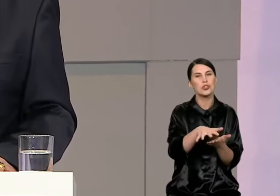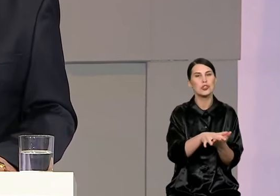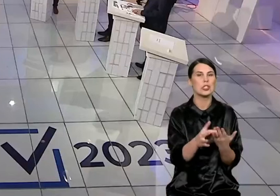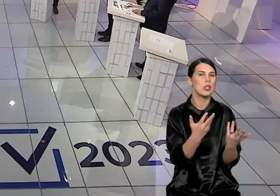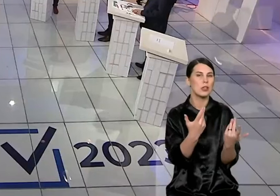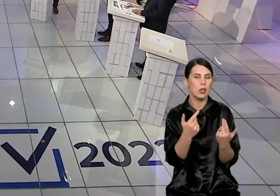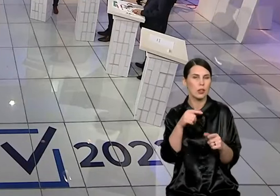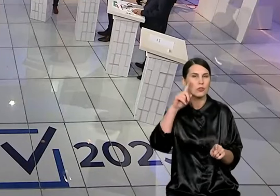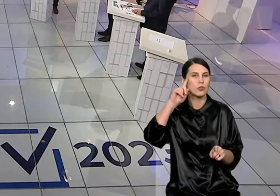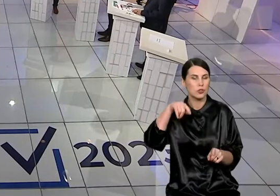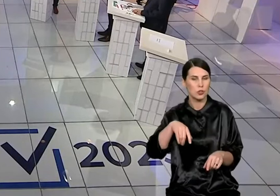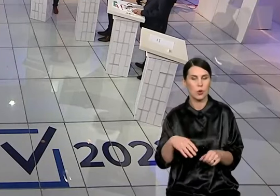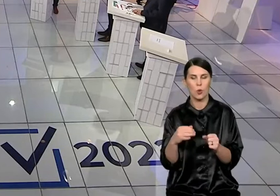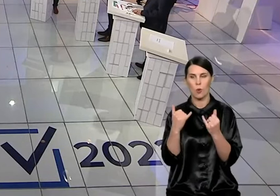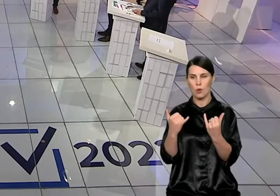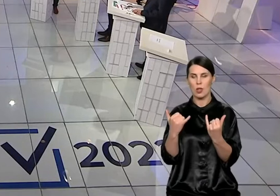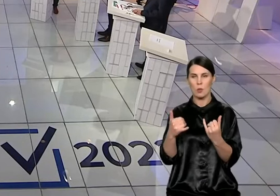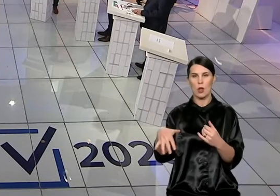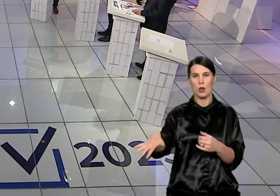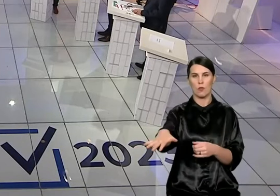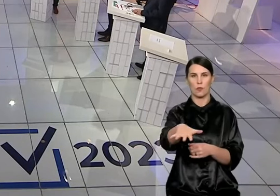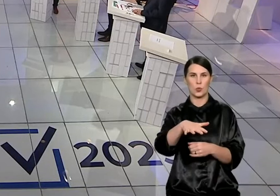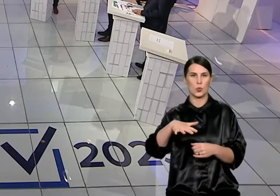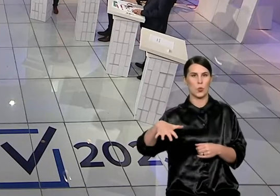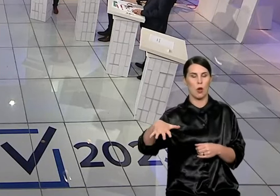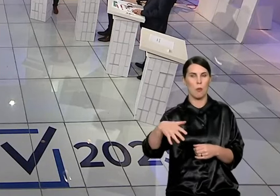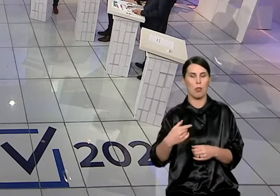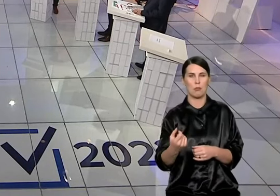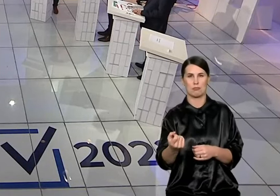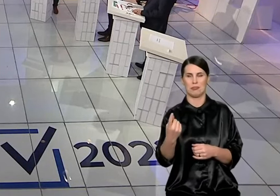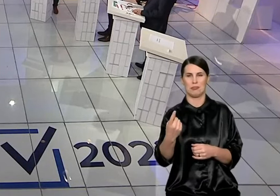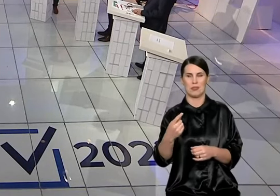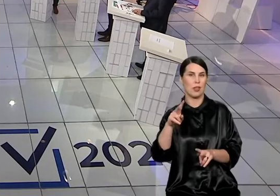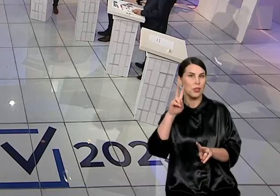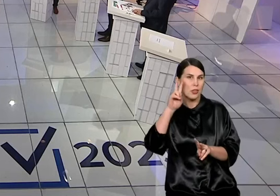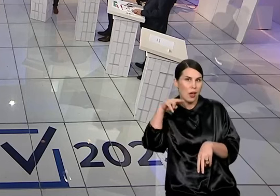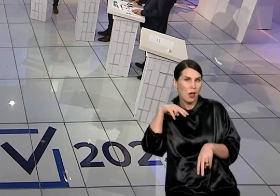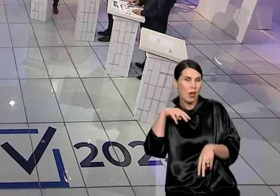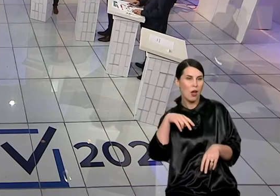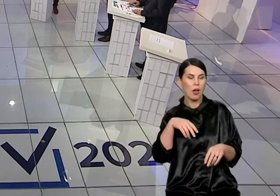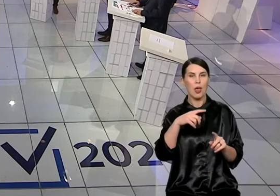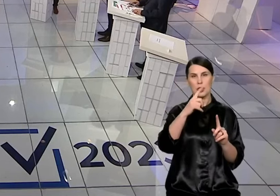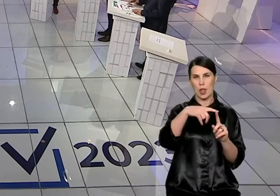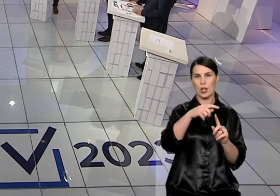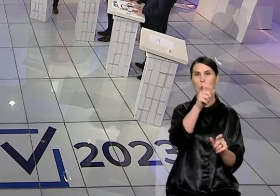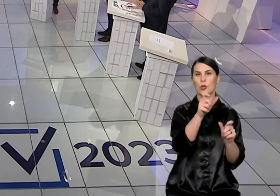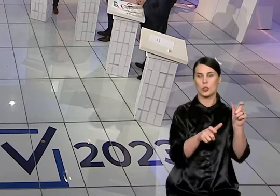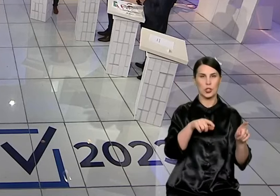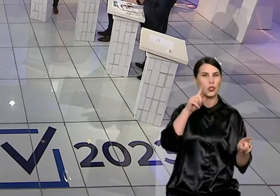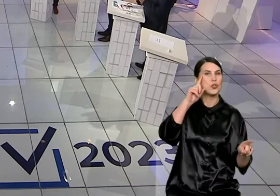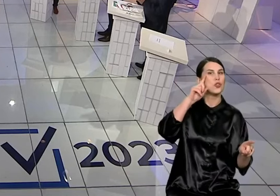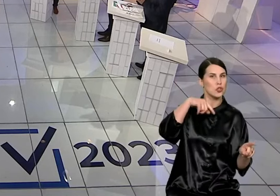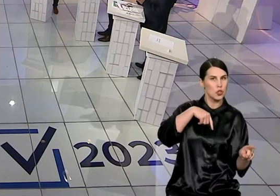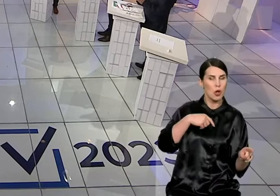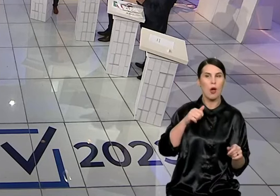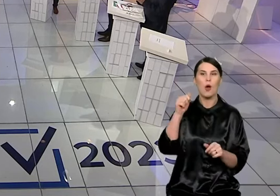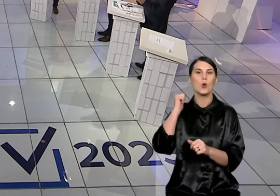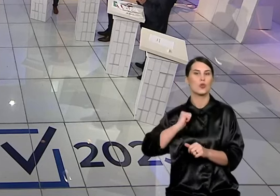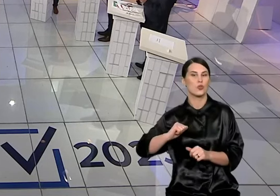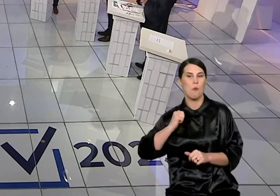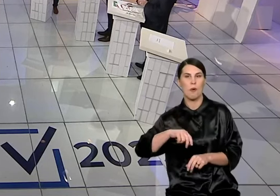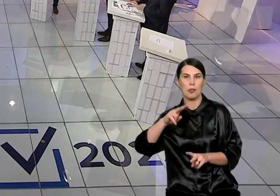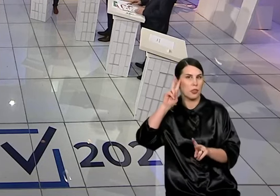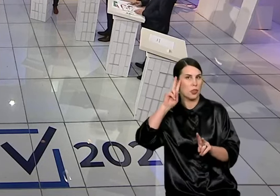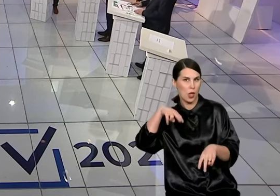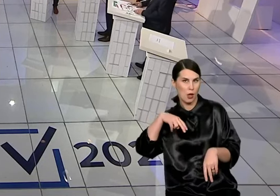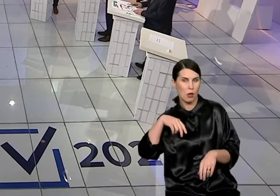pateikimų visuomeniai tarybos nariai gal ir gali žinot. Reiškia, o visuomenį atleiskit ne. Tai gal biudžetą pateikim